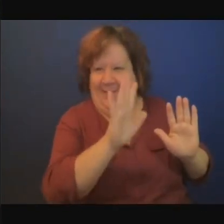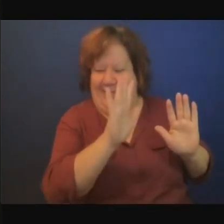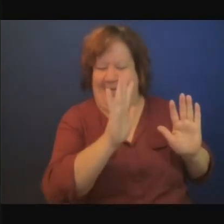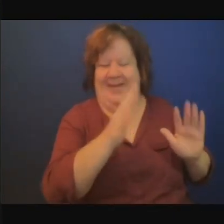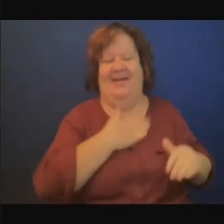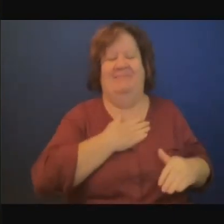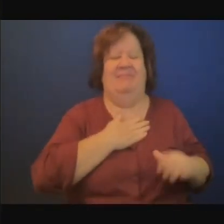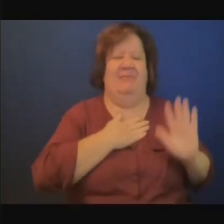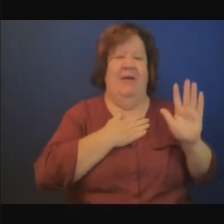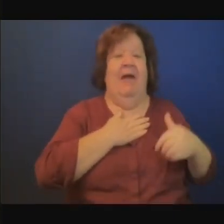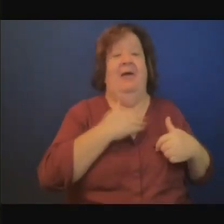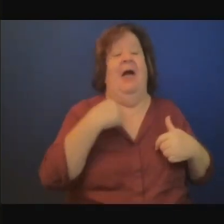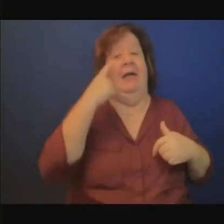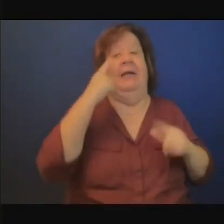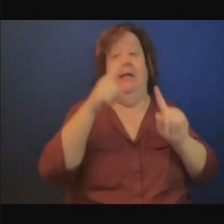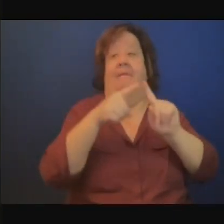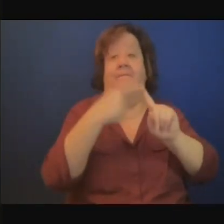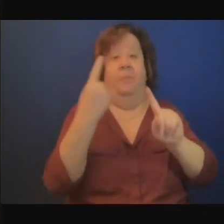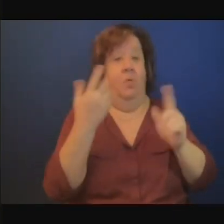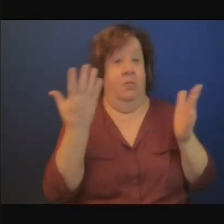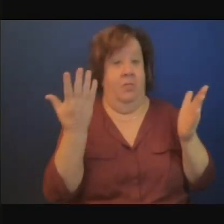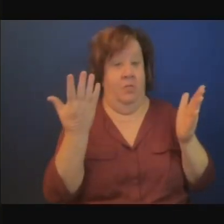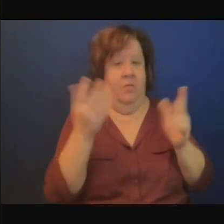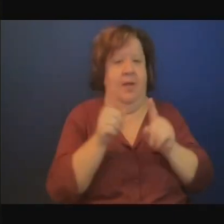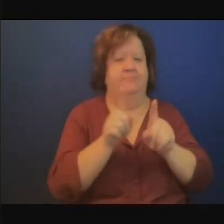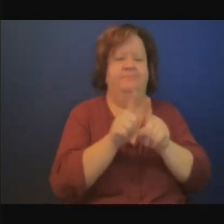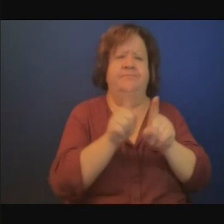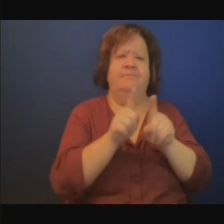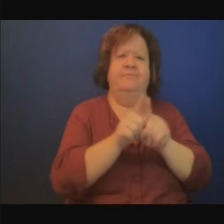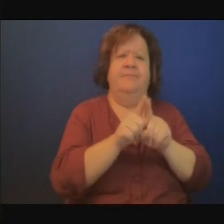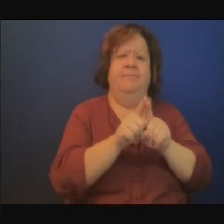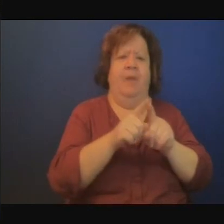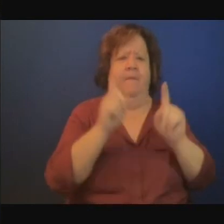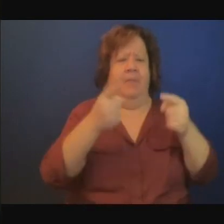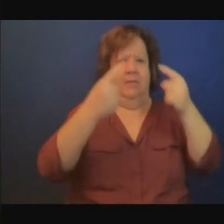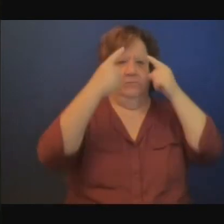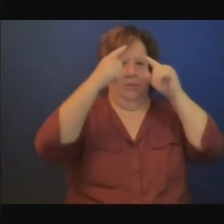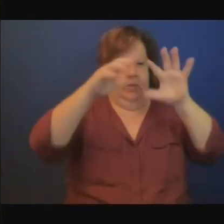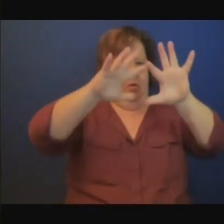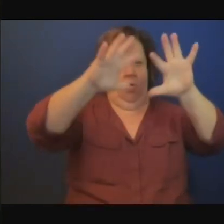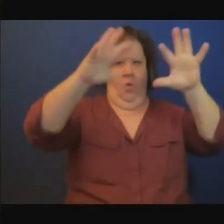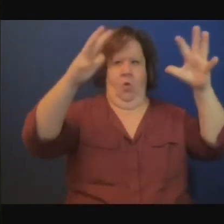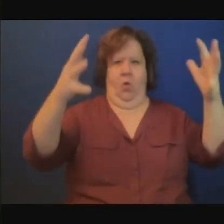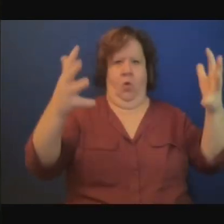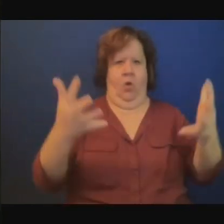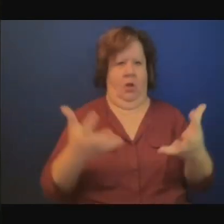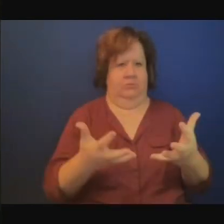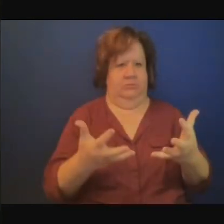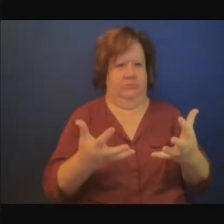C'est également important d'avoir une démarche d'ensemble.